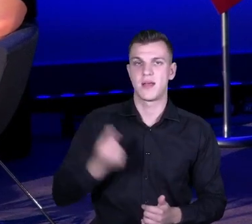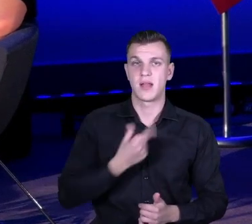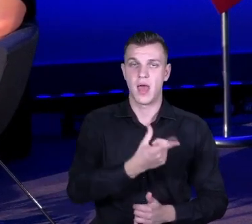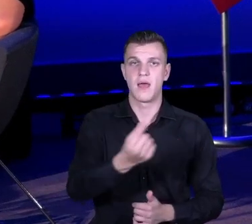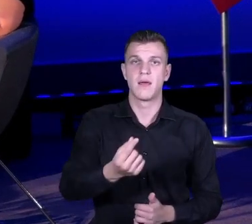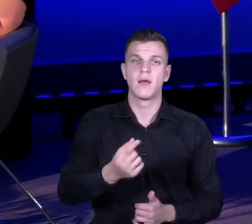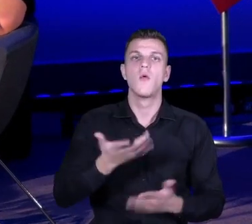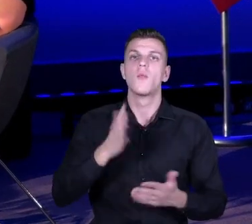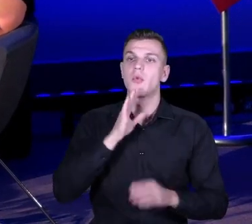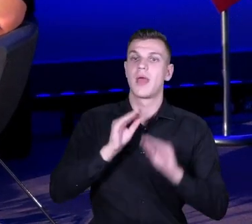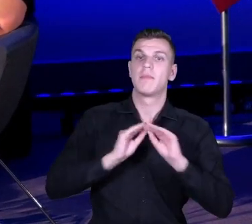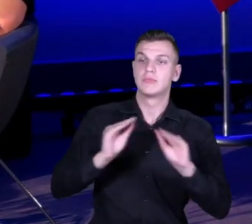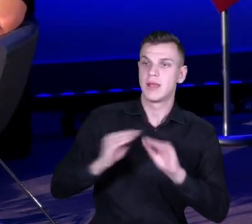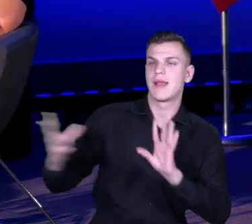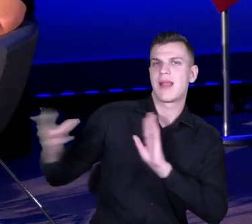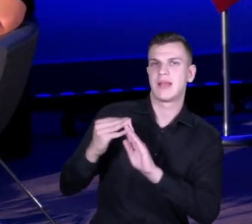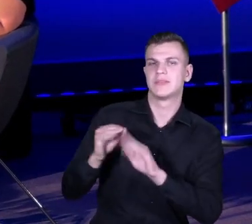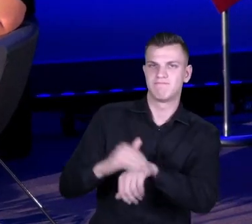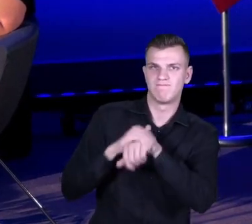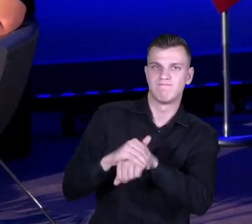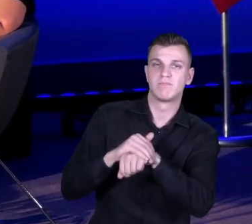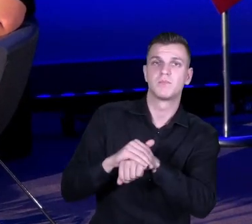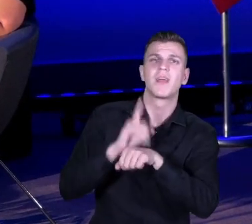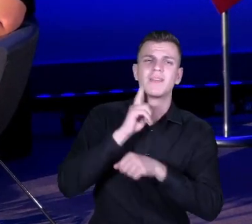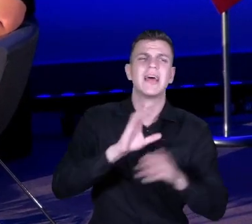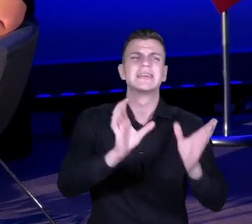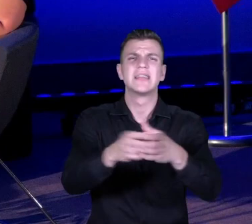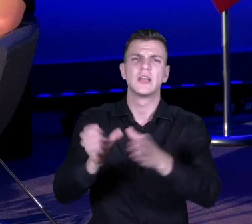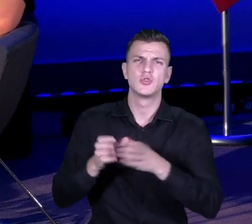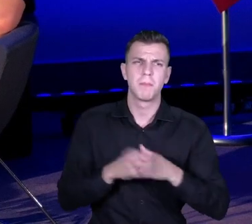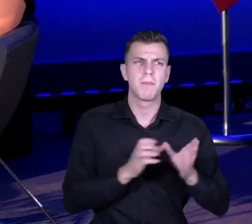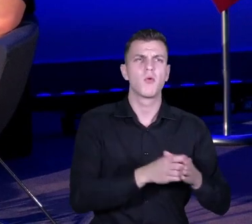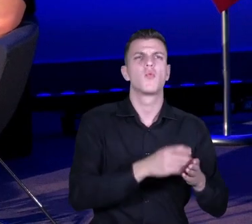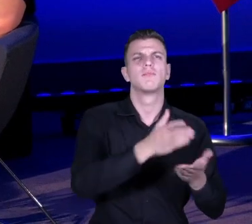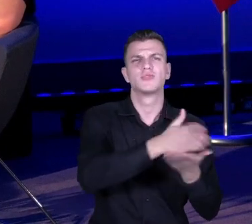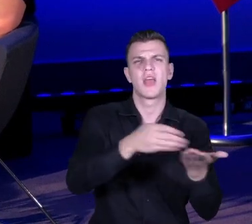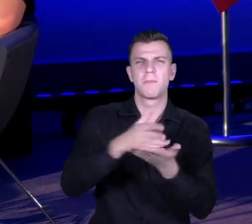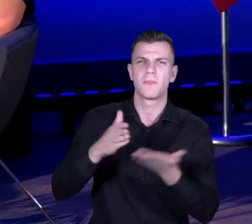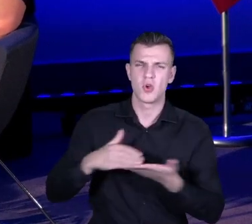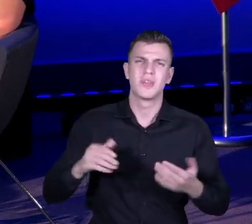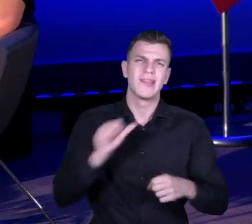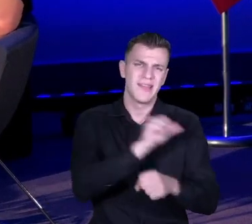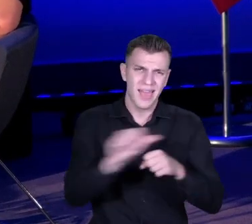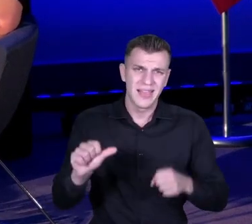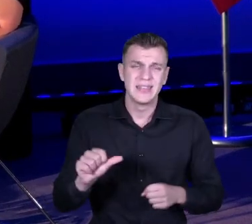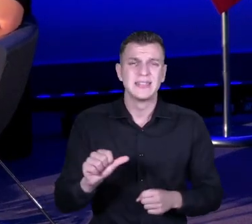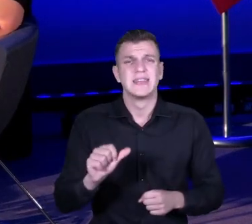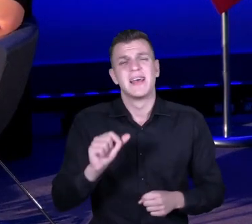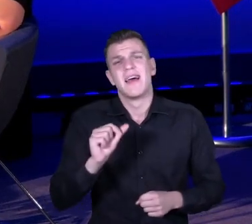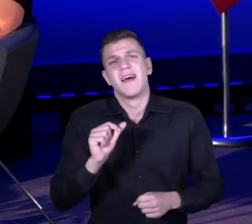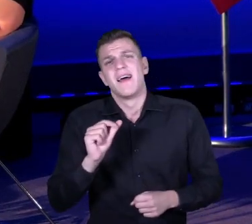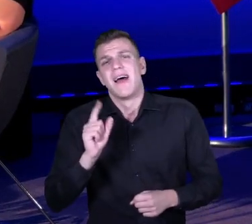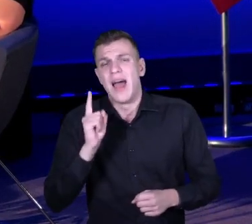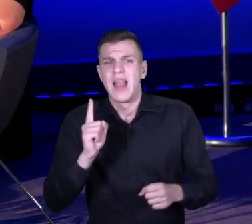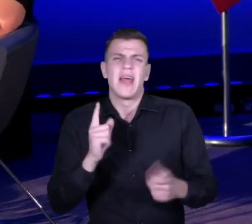zastanawiałem się, zespoły przedmiotowe są, ale one, nawet rozmawialiśmy ostatnio, no są. Dużo